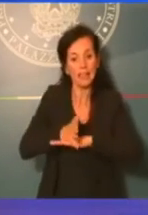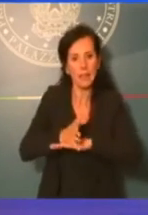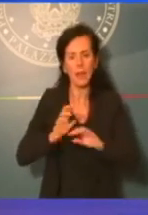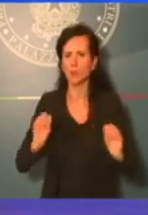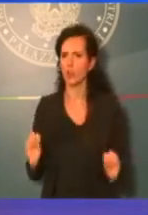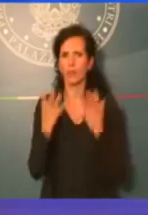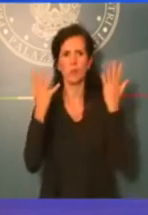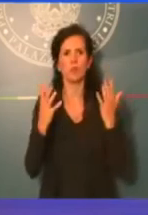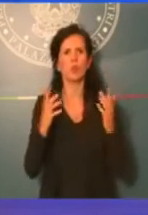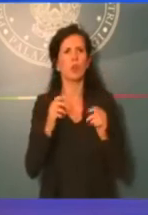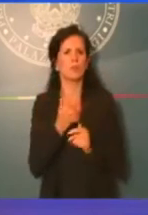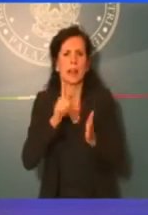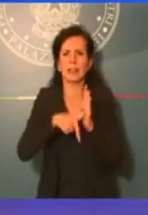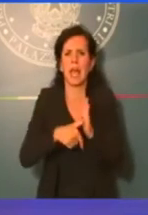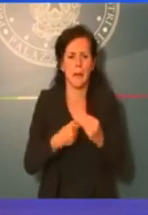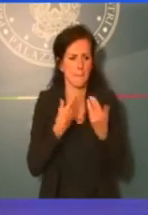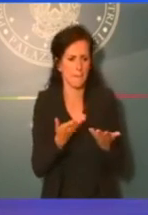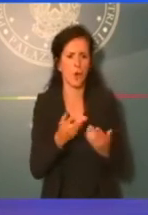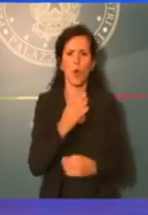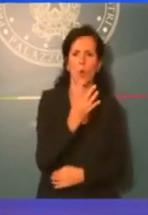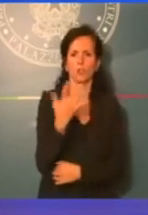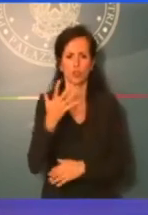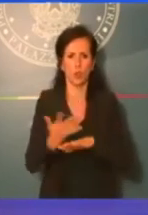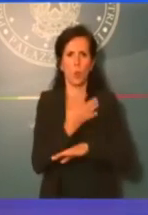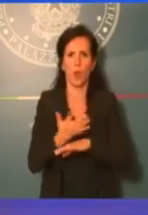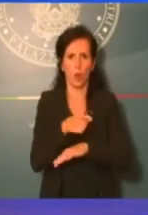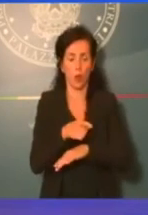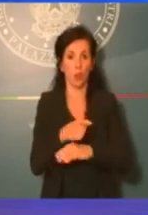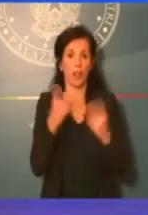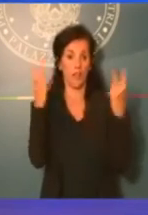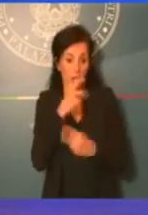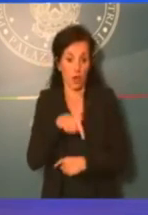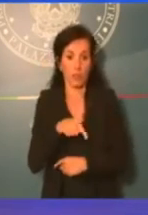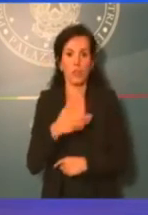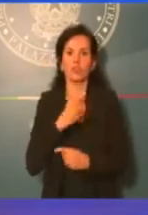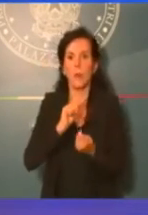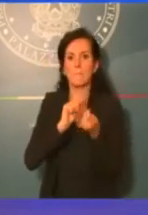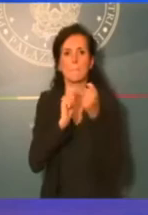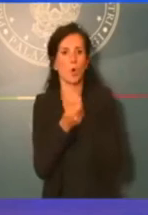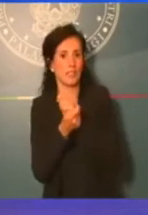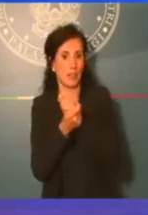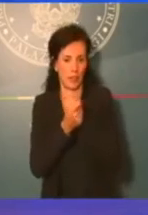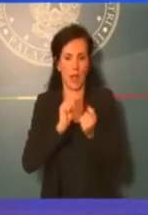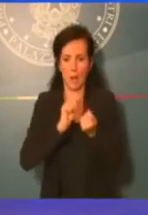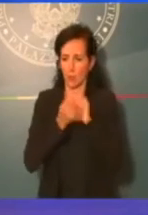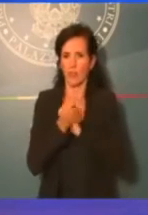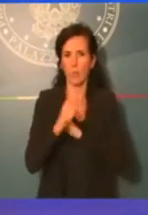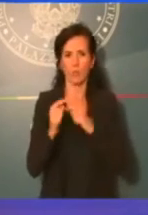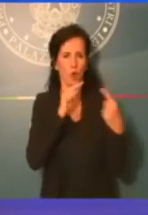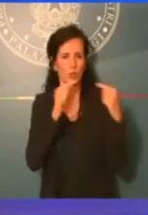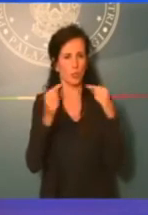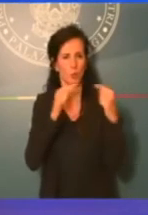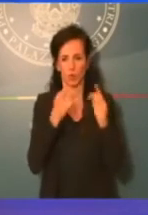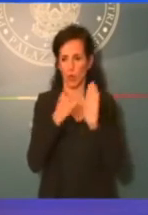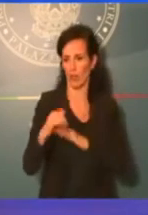-5 ore. Adesso ovviamente, siccome sono state introdotte delle modifiche indiretta nel corso della discussione finale e della